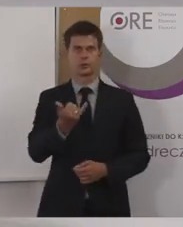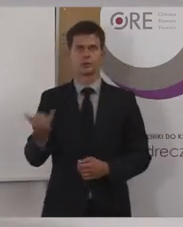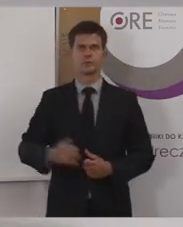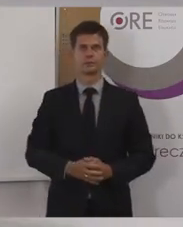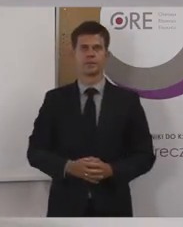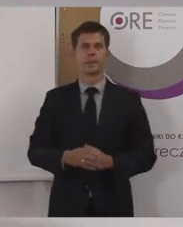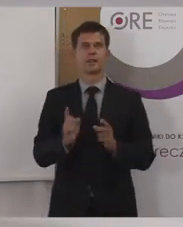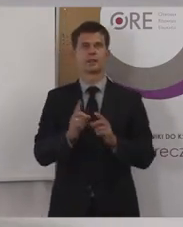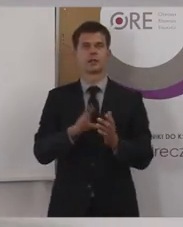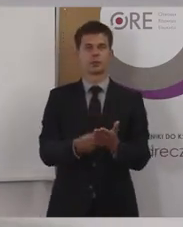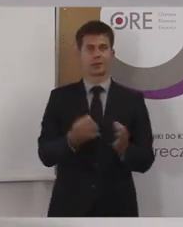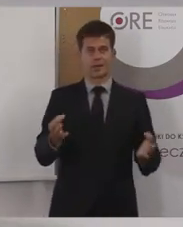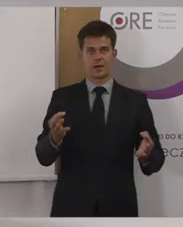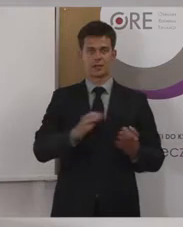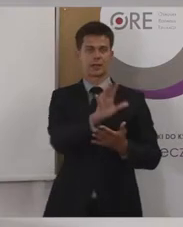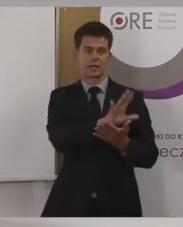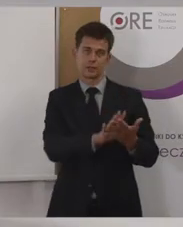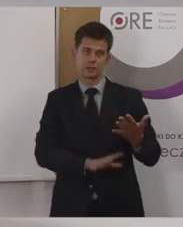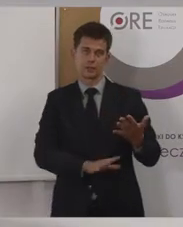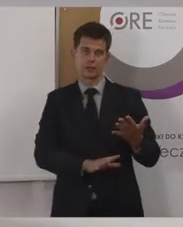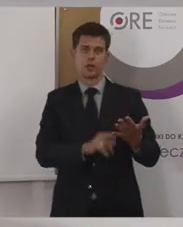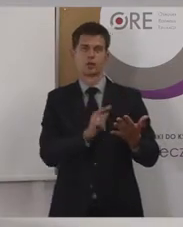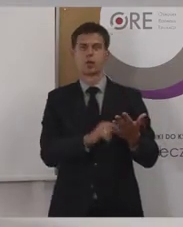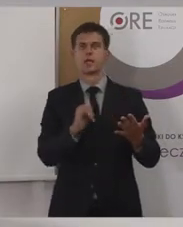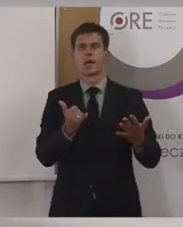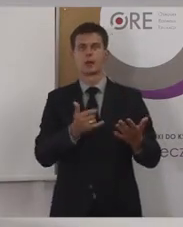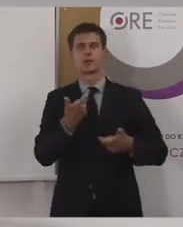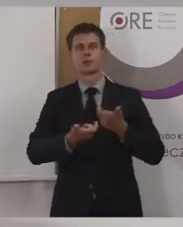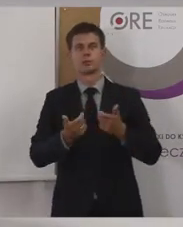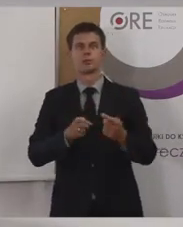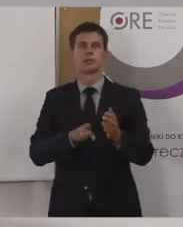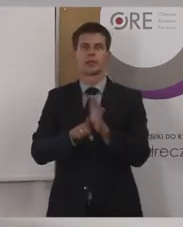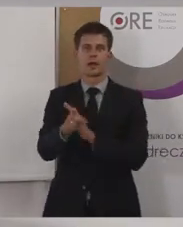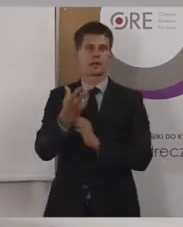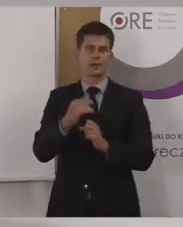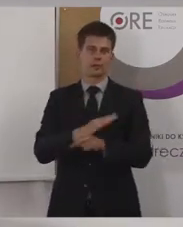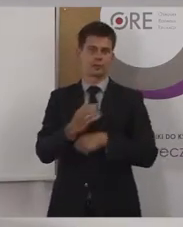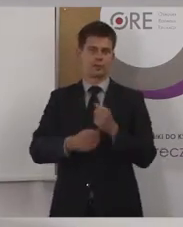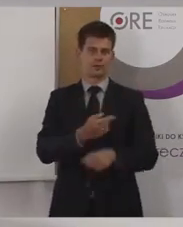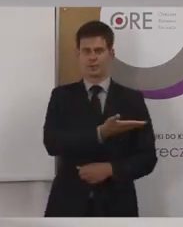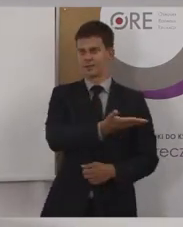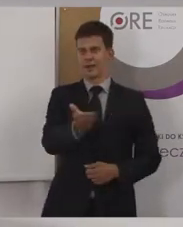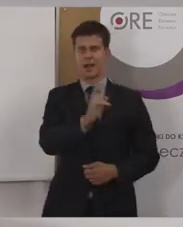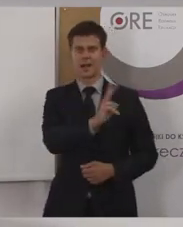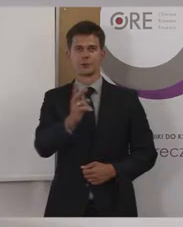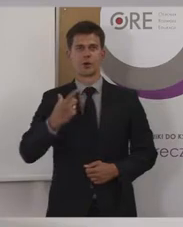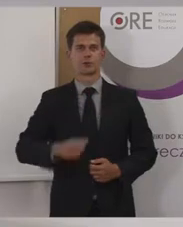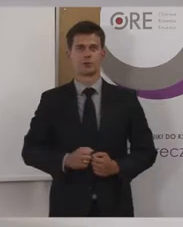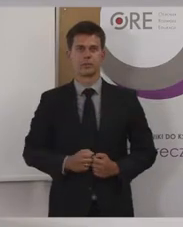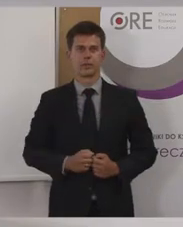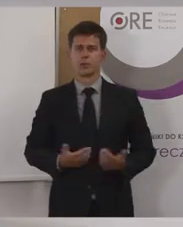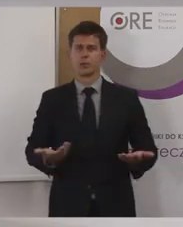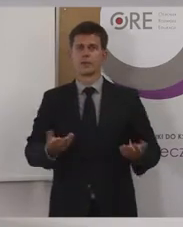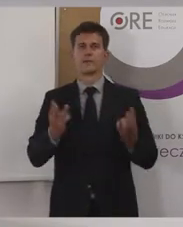współtworzą, których treść tworzą, jak powinny być przygotowywane tak, aby były tworzone